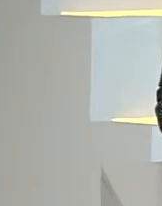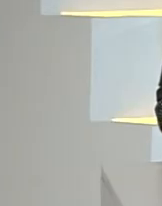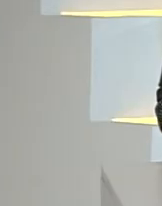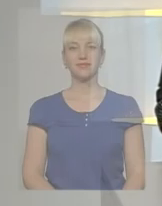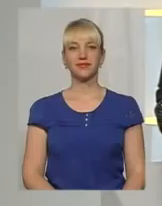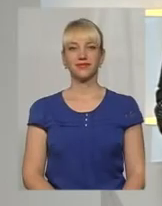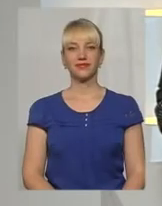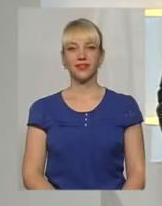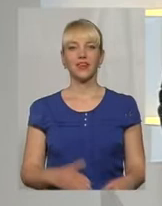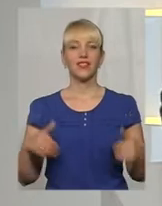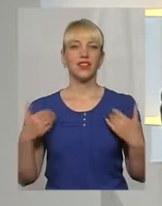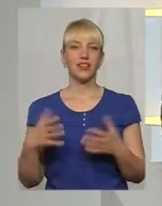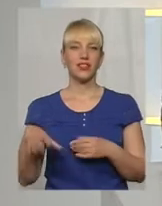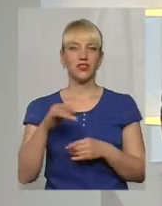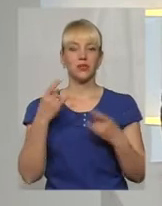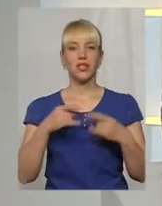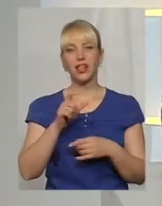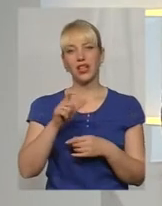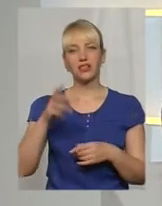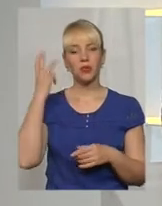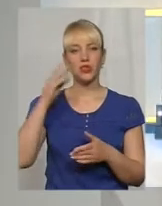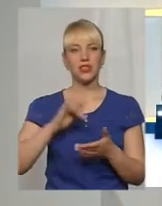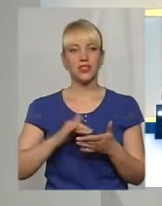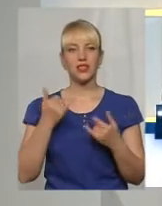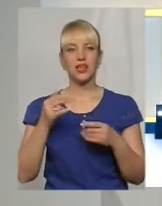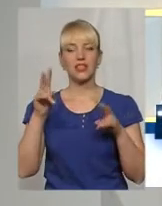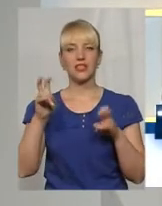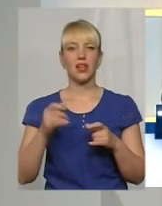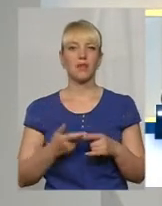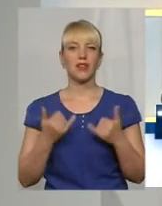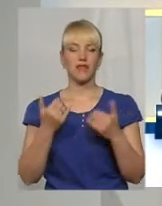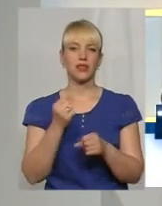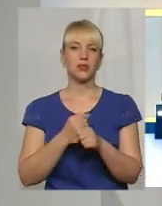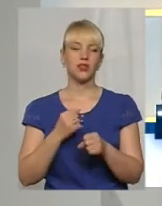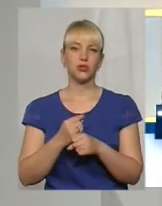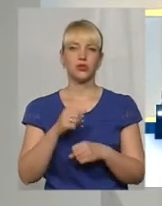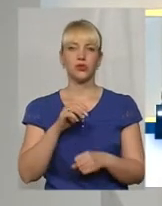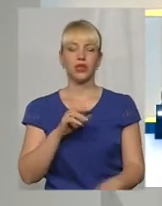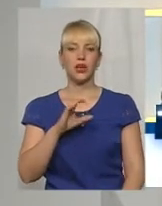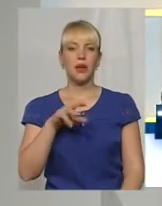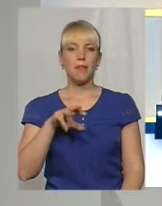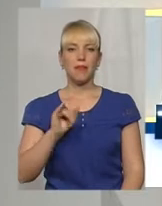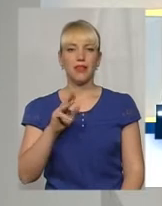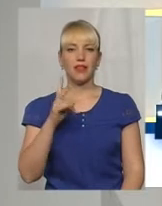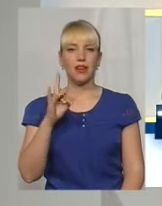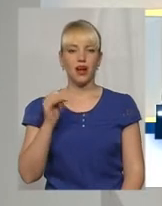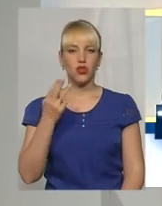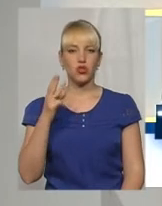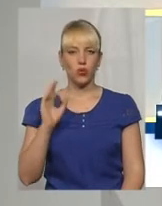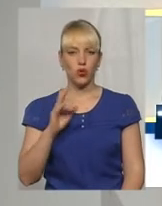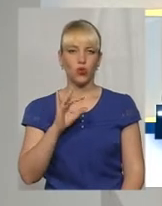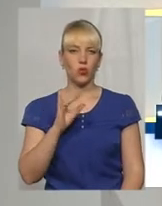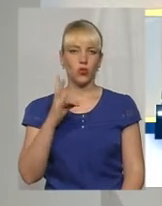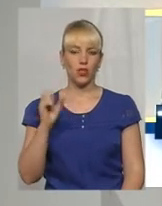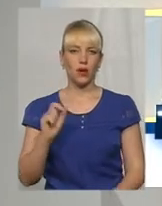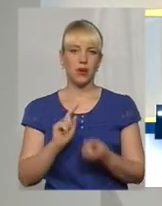Мої вітання усім телеглядачам Поділля Центр в ефірі тема. Сьогодні у цій студії для вас працюю я, Юна Мітрашко, сурдопереклад Оксана